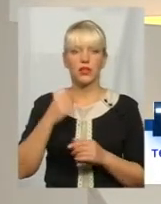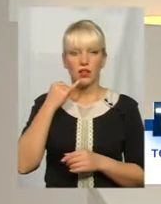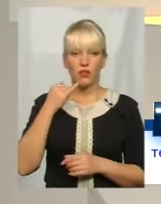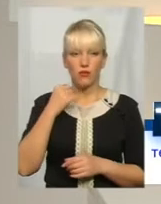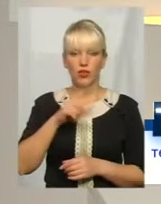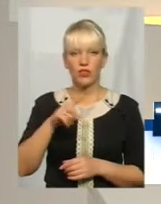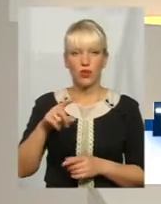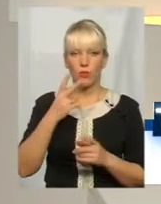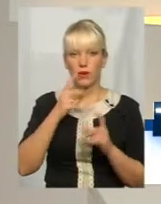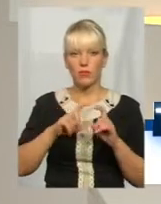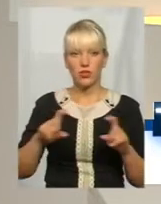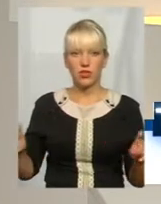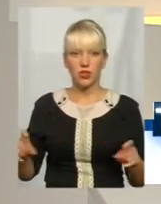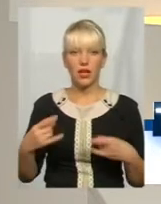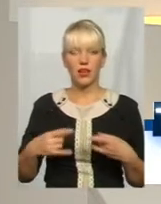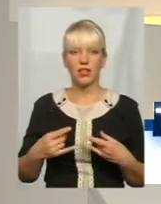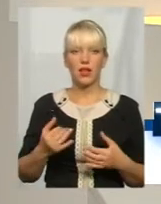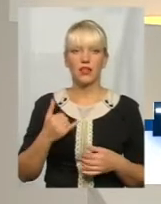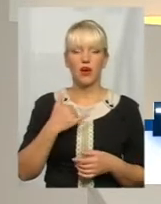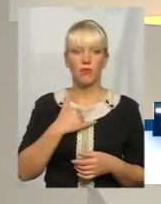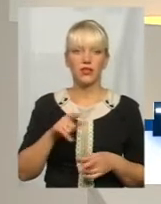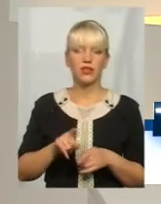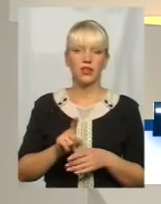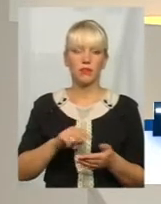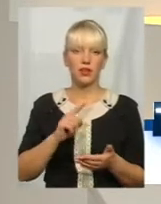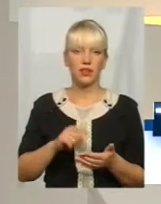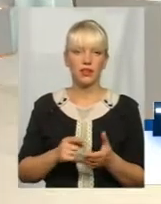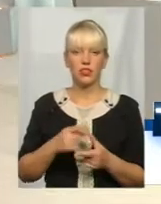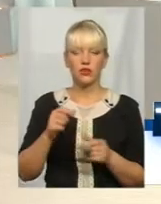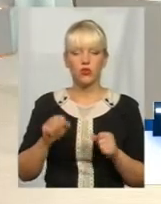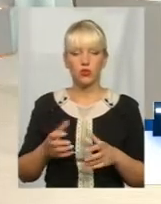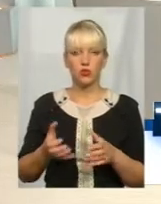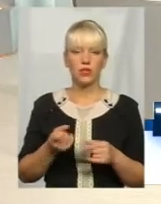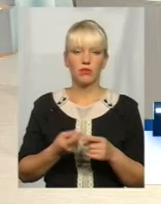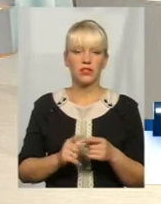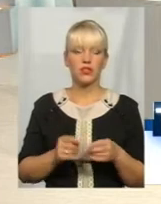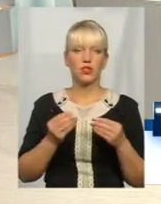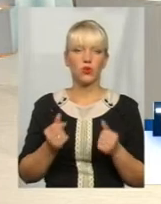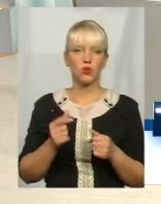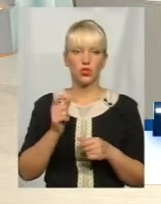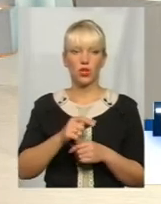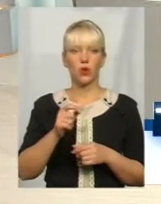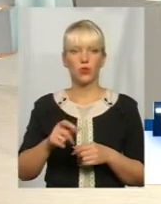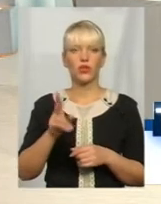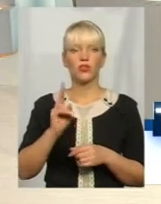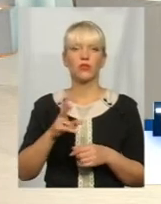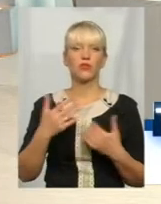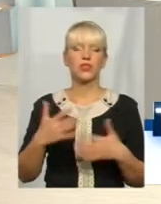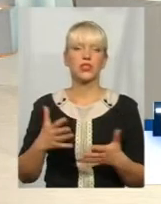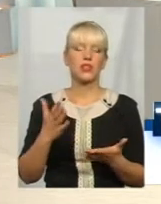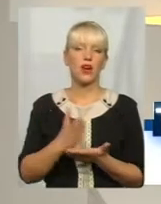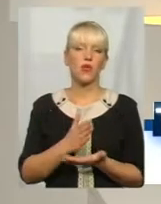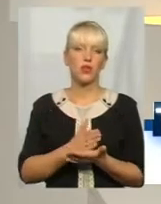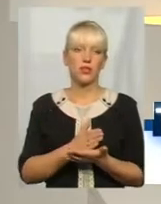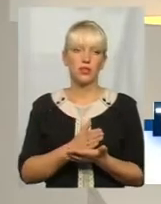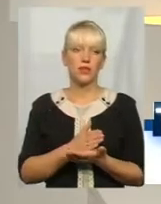номер телефону бачите на нашому екрані. А в мене таке питання. А чи можуть отримати ці гроші люди, які вже знаходяться